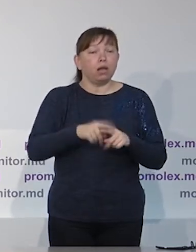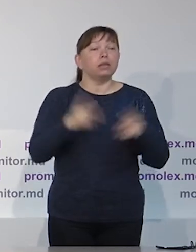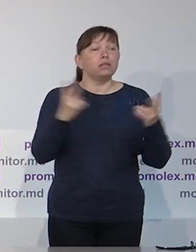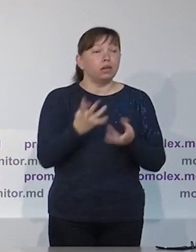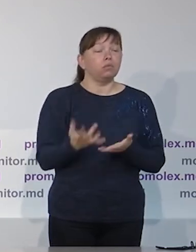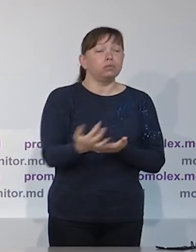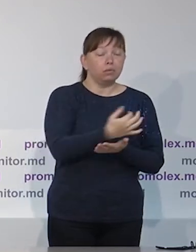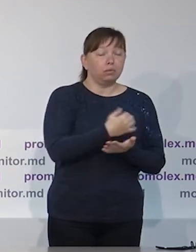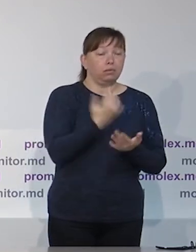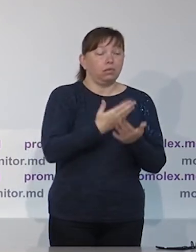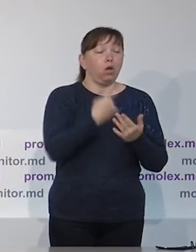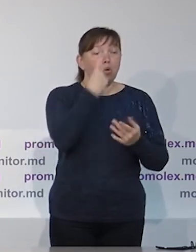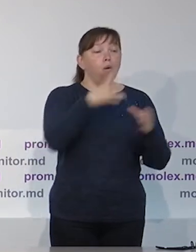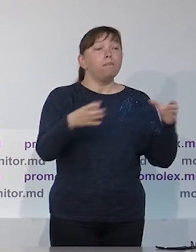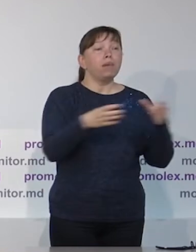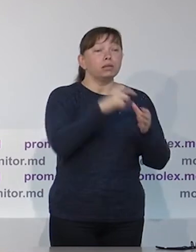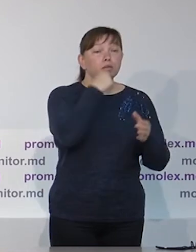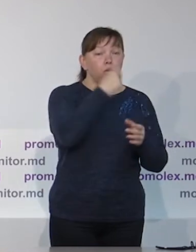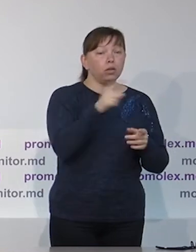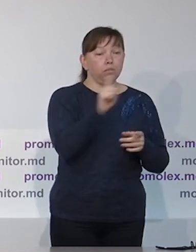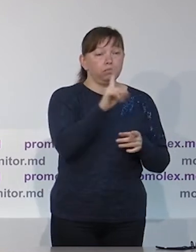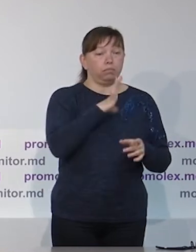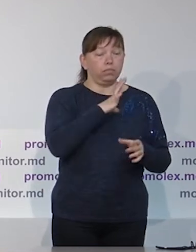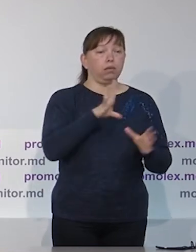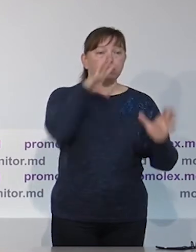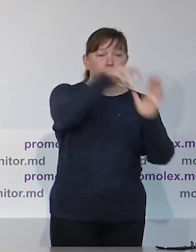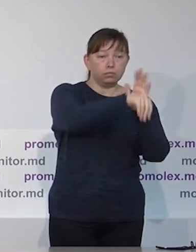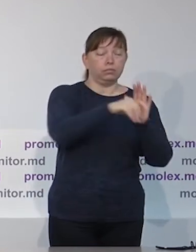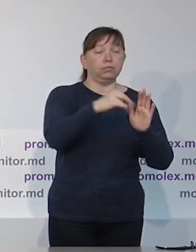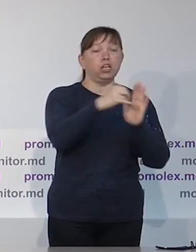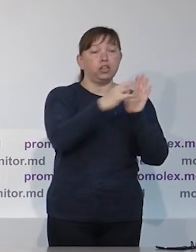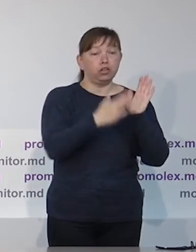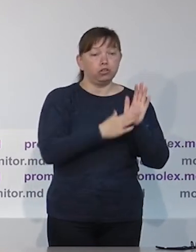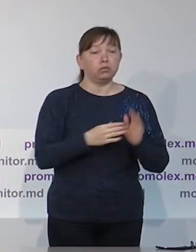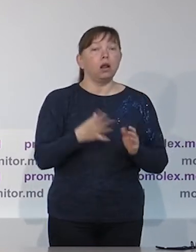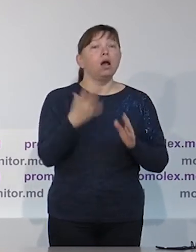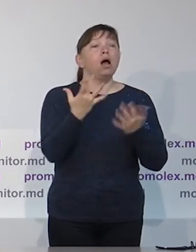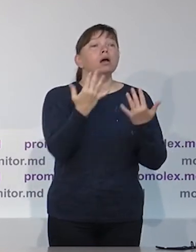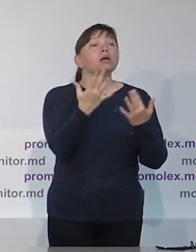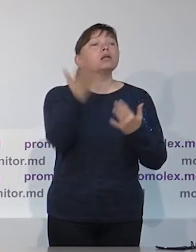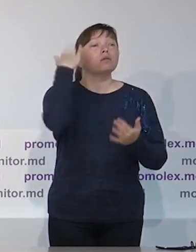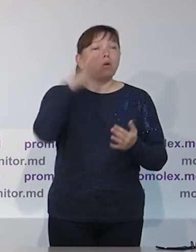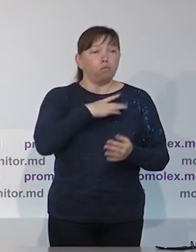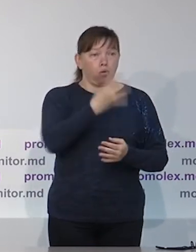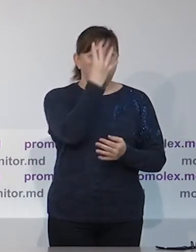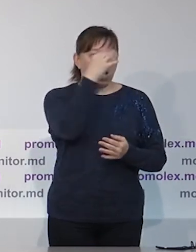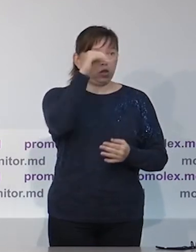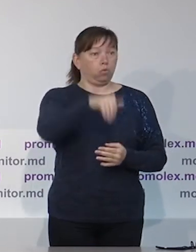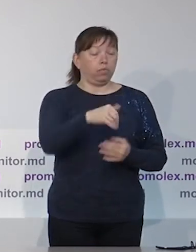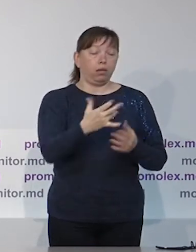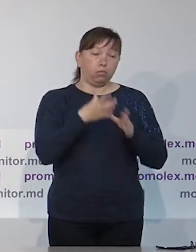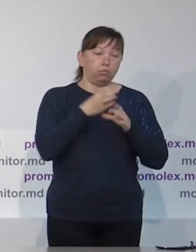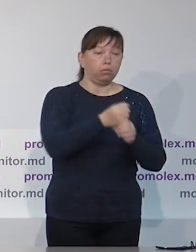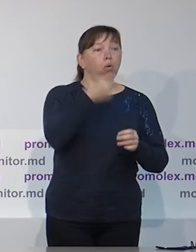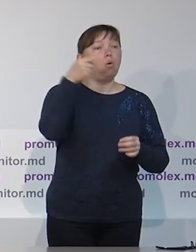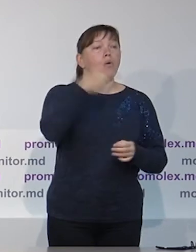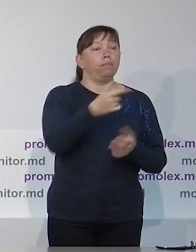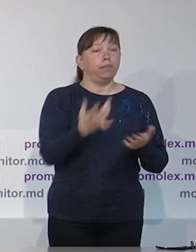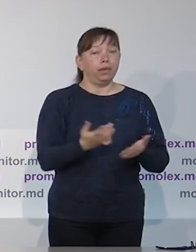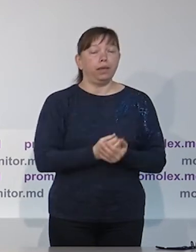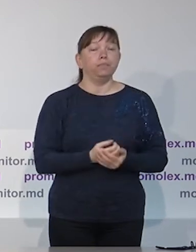этой возможностью. В настоящее время мы говорим о тысяче подписей, которые должны быть собраны политической партии, для того, чтобы